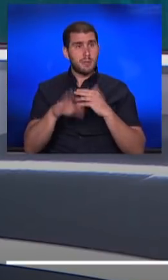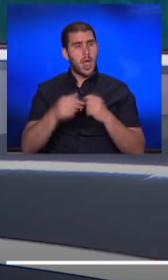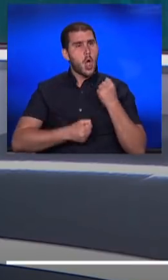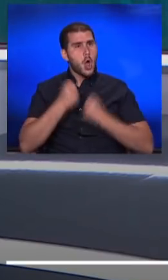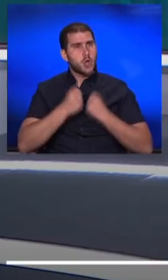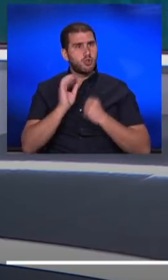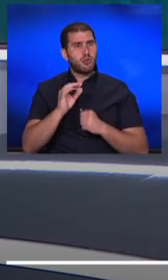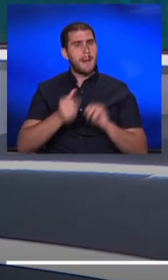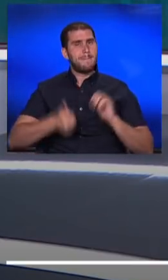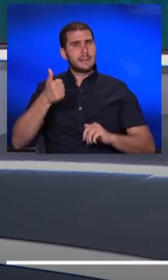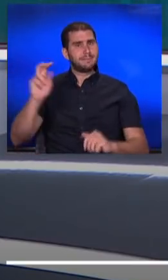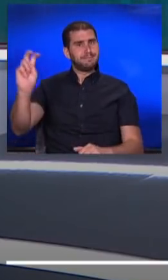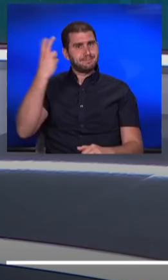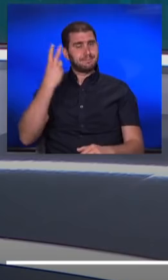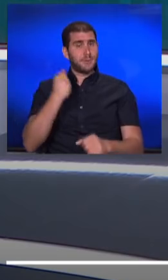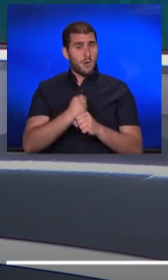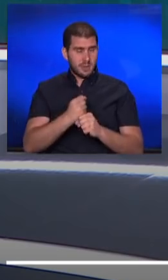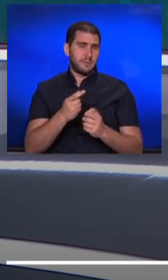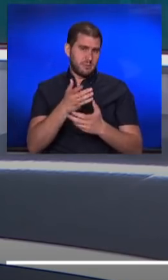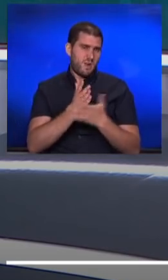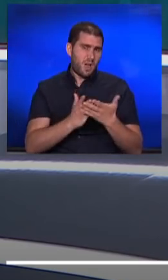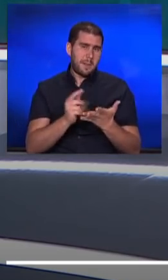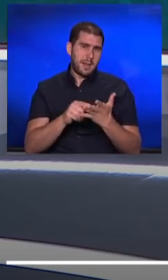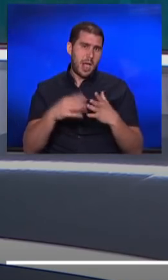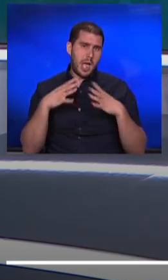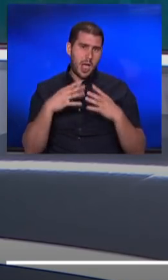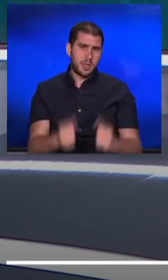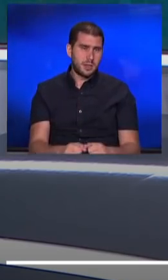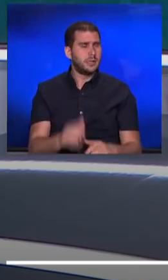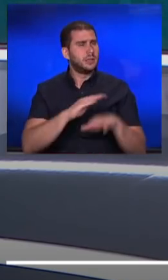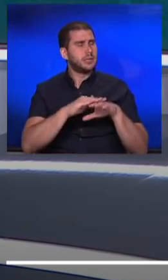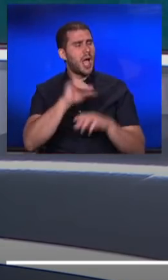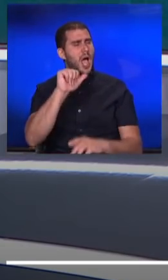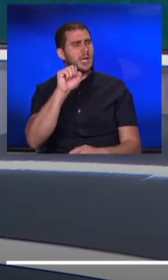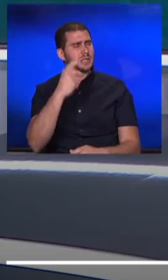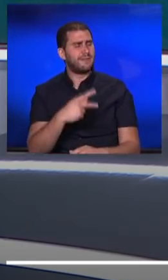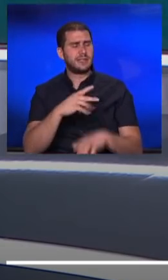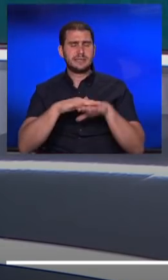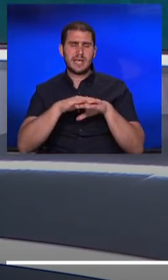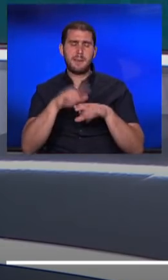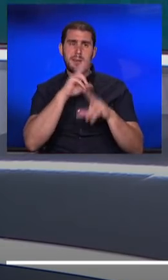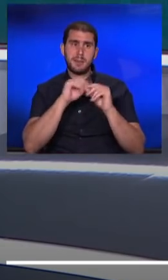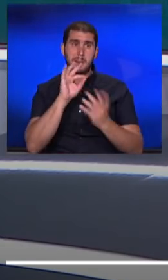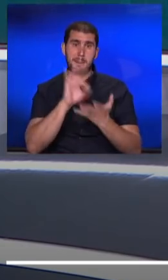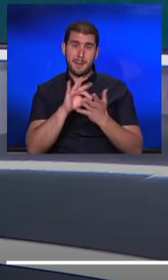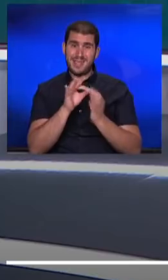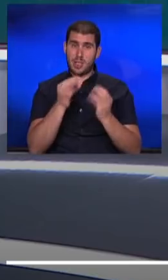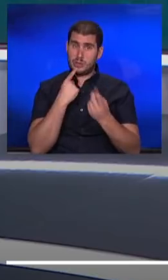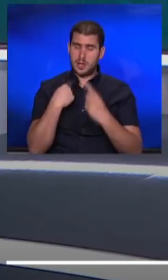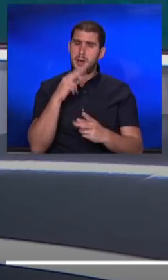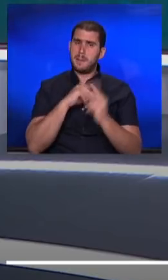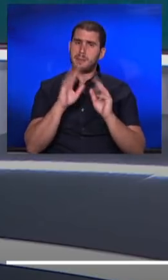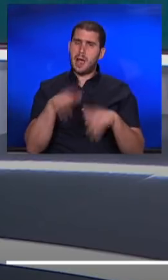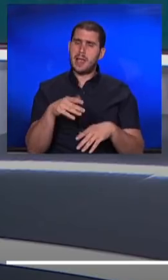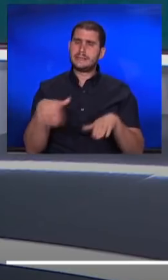מעסיקים לגייס עובדים, כנראה בחלק, בגלל החלט. אסף אנחנו מדברים, בעצם מרגע שתחלנו את השיחה הזאת, אנחנו מדברים על